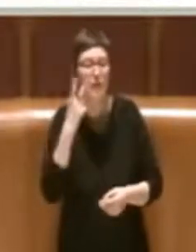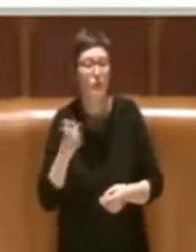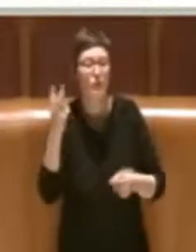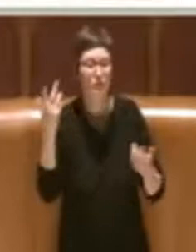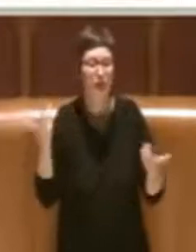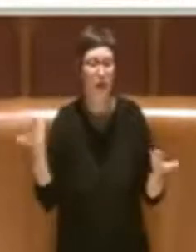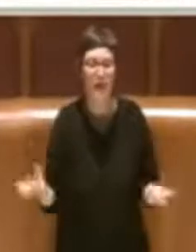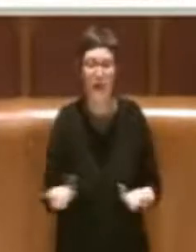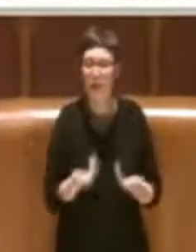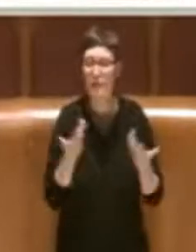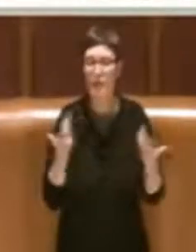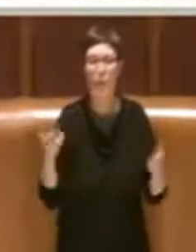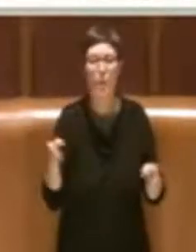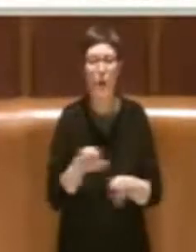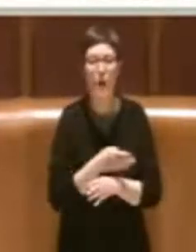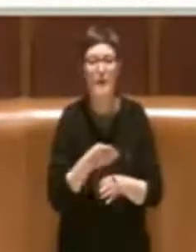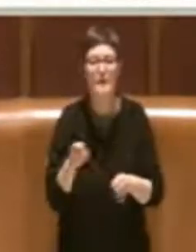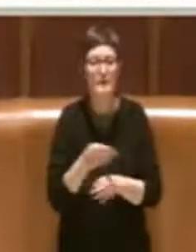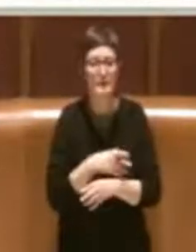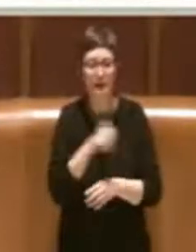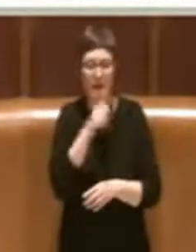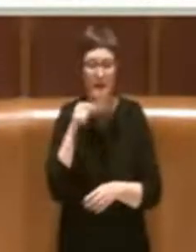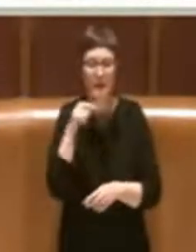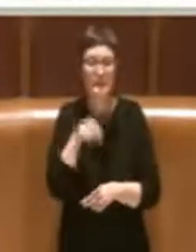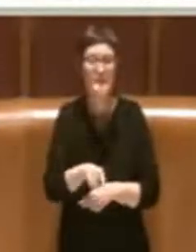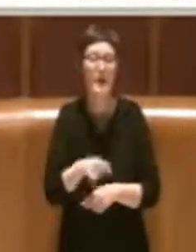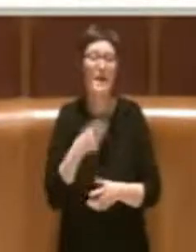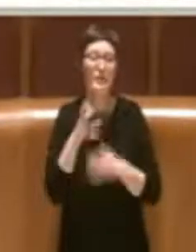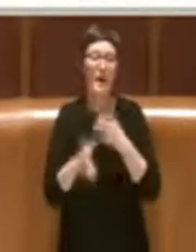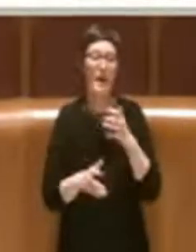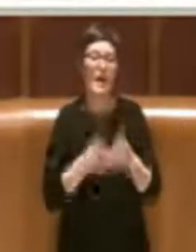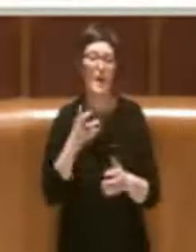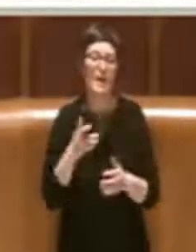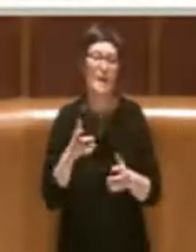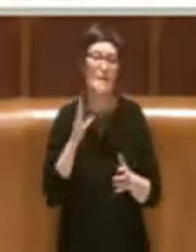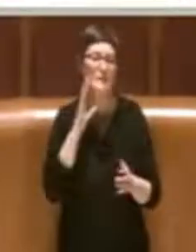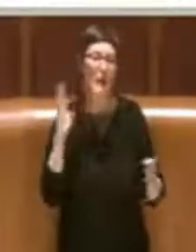per scongiurare questa grave crisi. Grazie. Grazie.